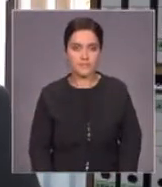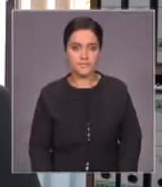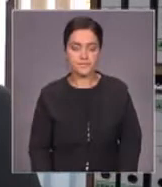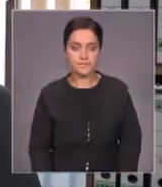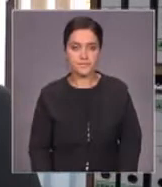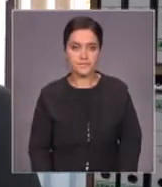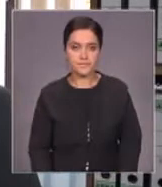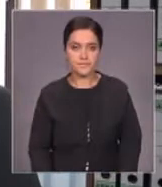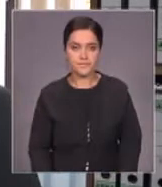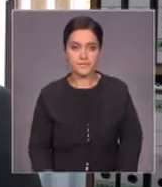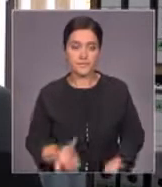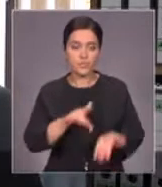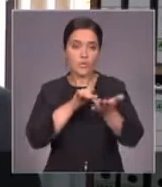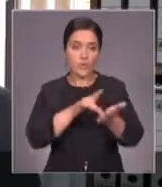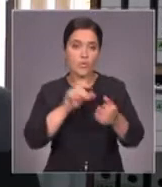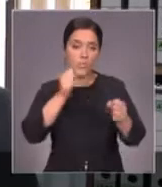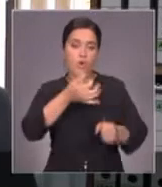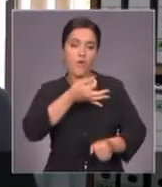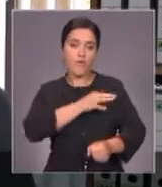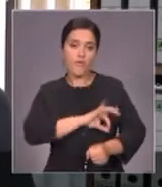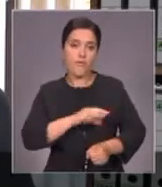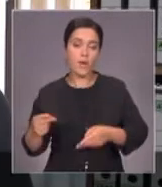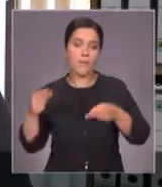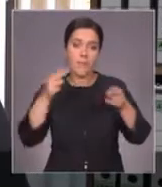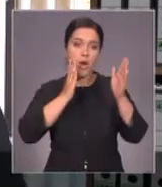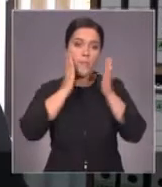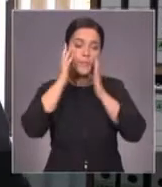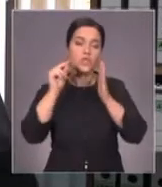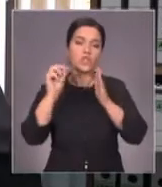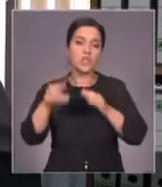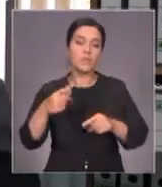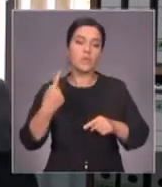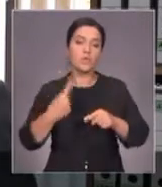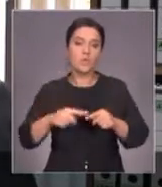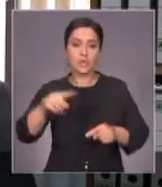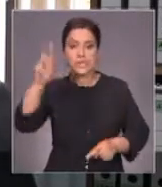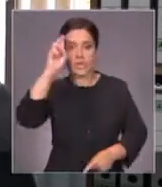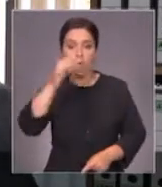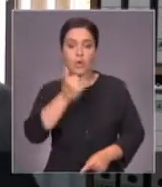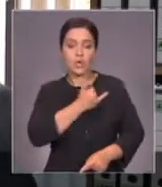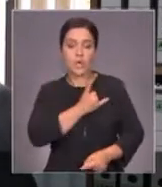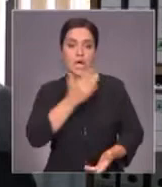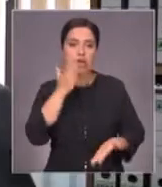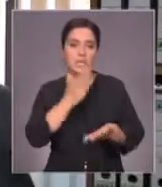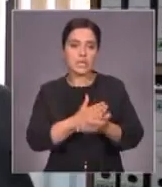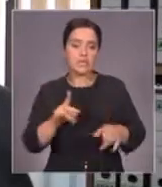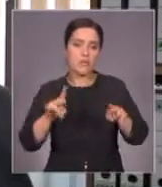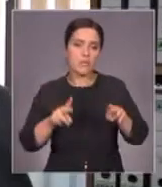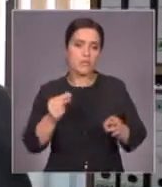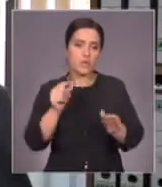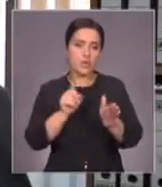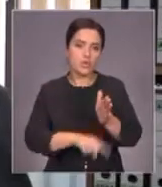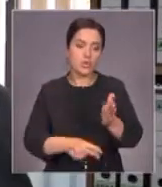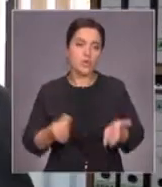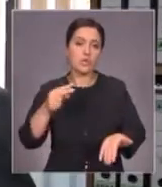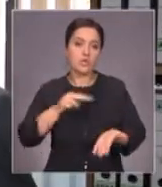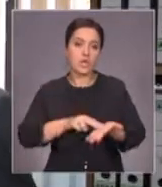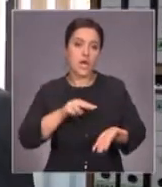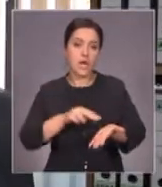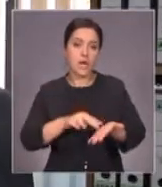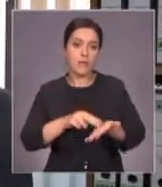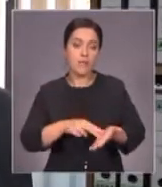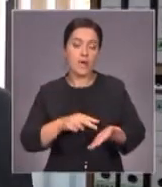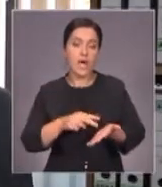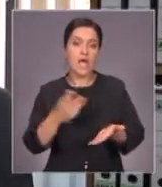Потому что туристам будет выгоднее приехать к нам, чем поехать в другую страну, так как у нас все услуги и пребывание значительно дешевле. Следует